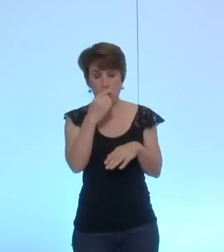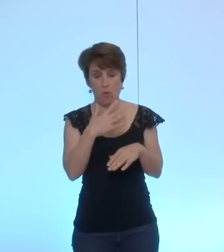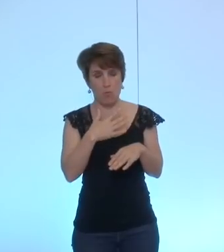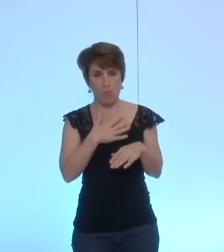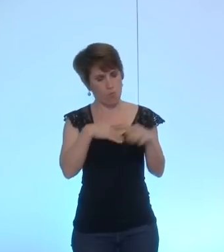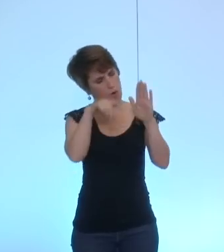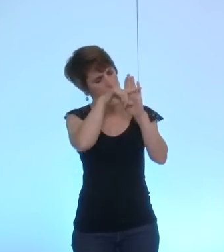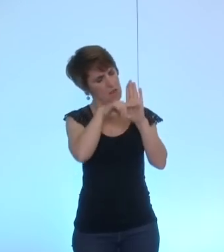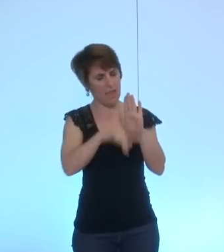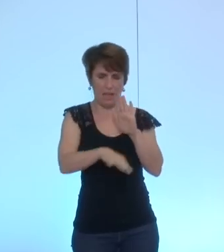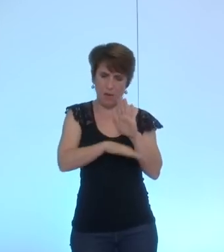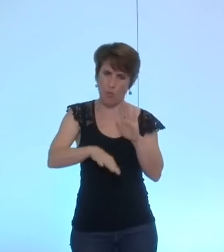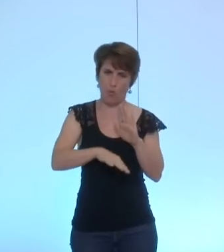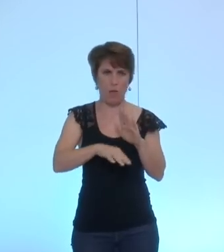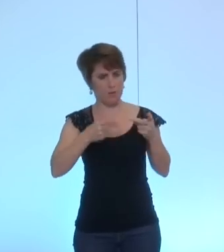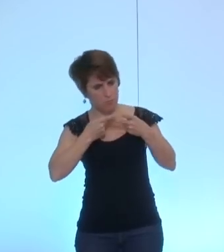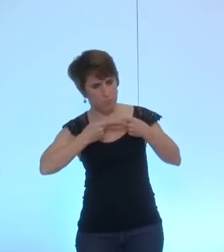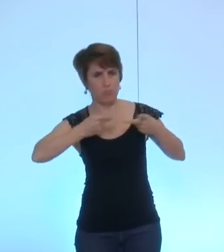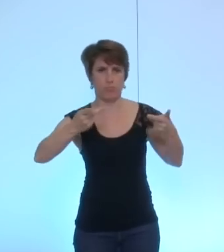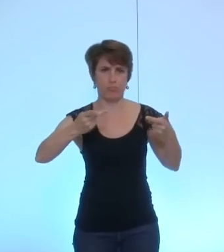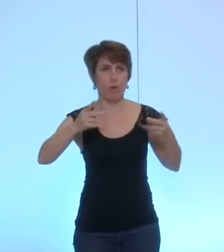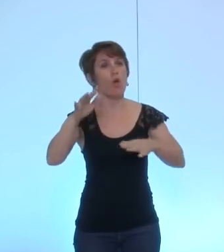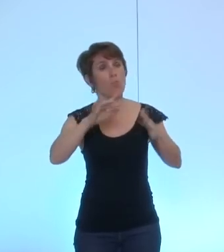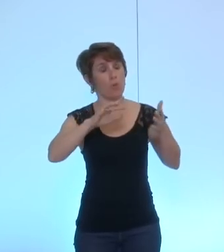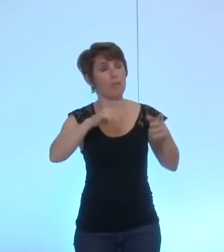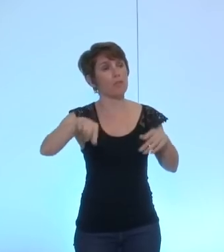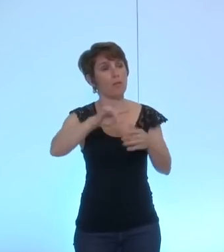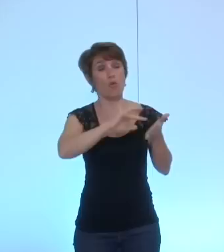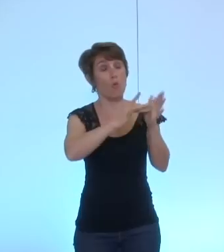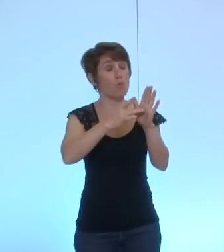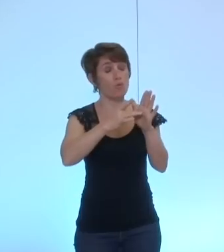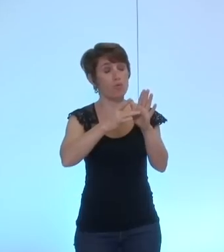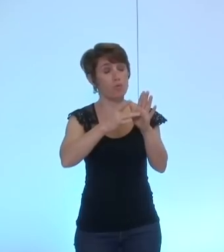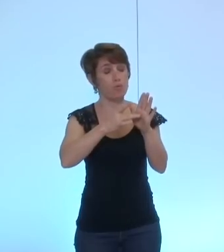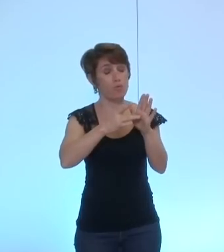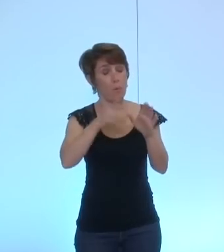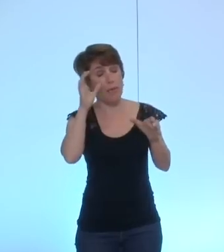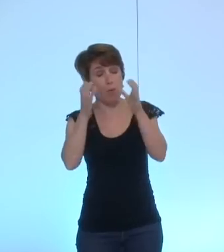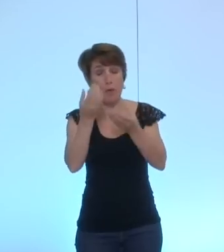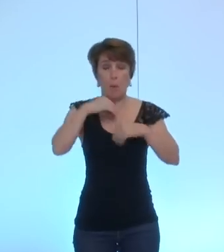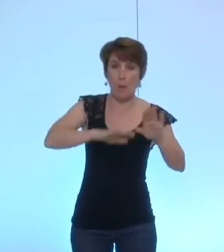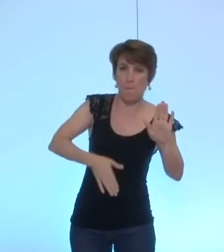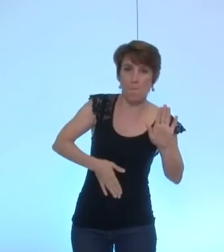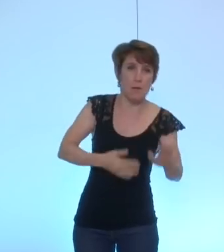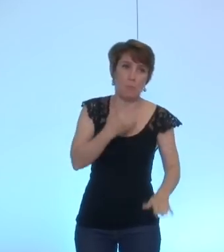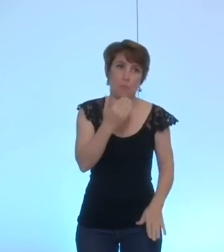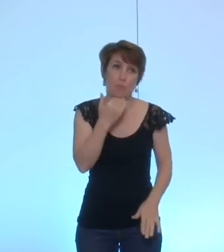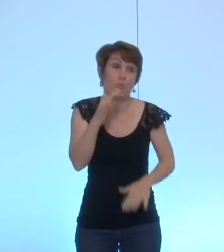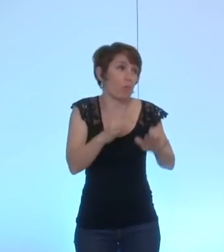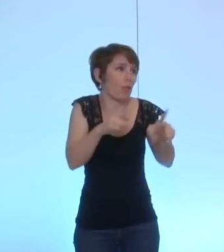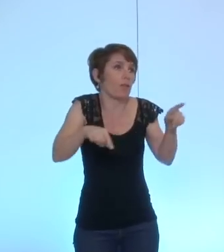posés ils ont peut-être pas été tous entendus ou en tout cas peut-être ne pouvaient-ils pas être intégrés